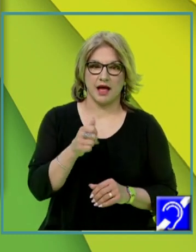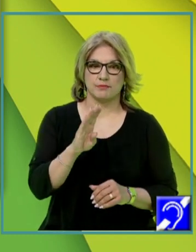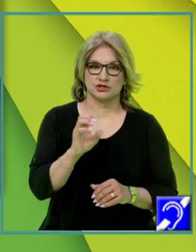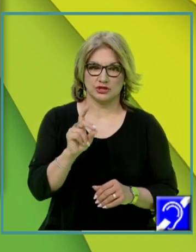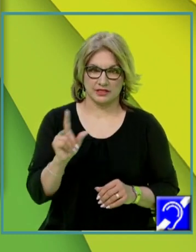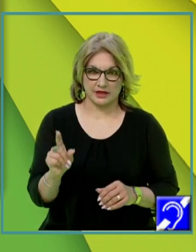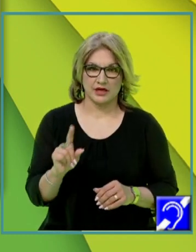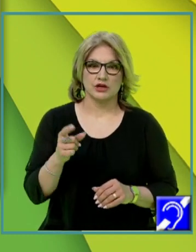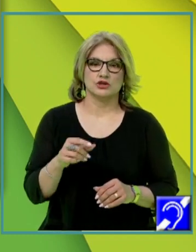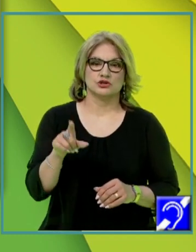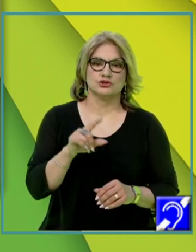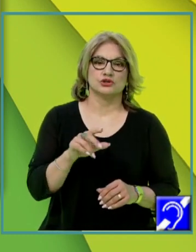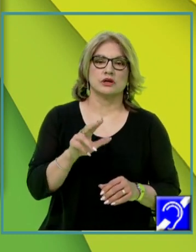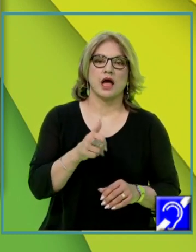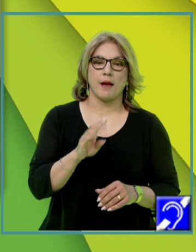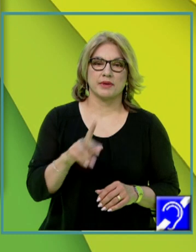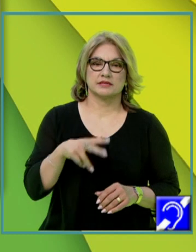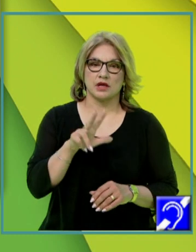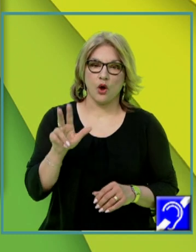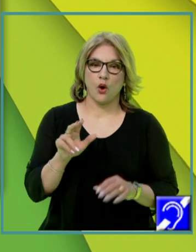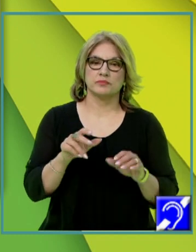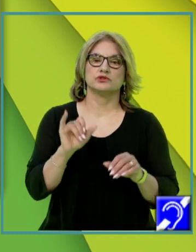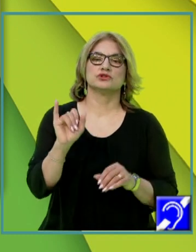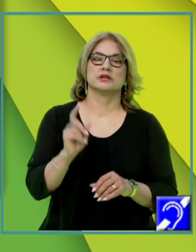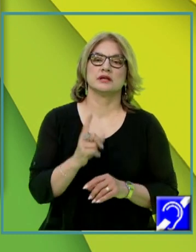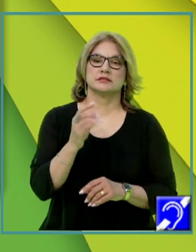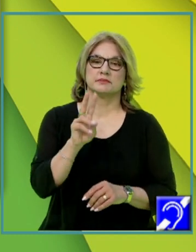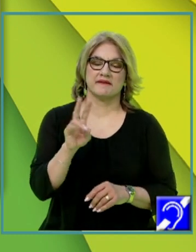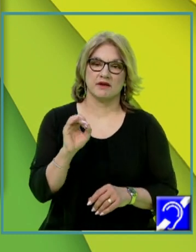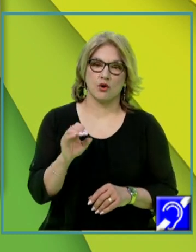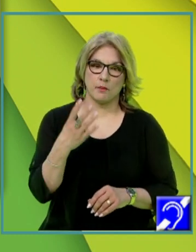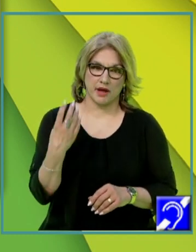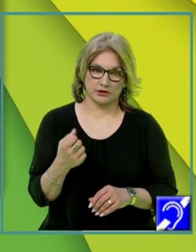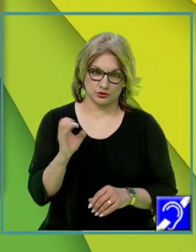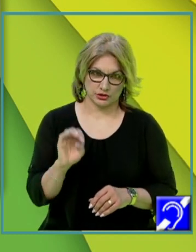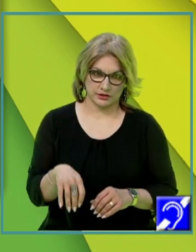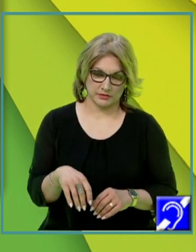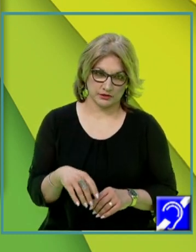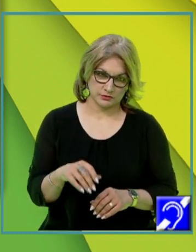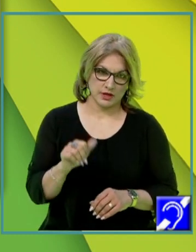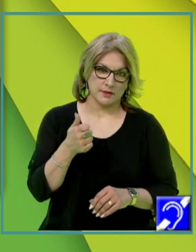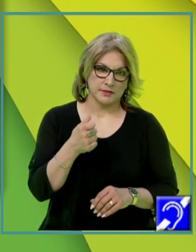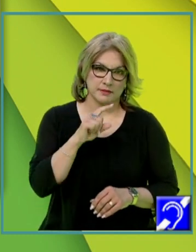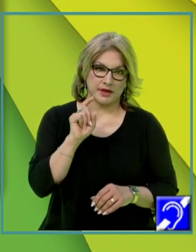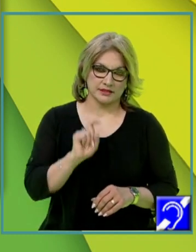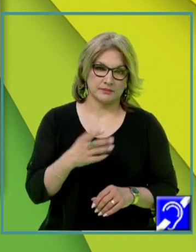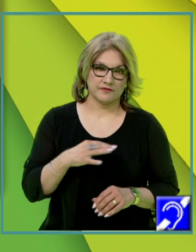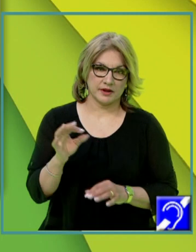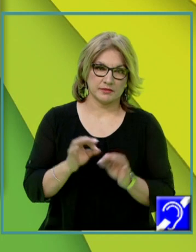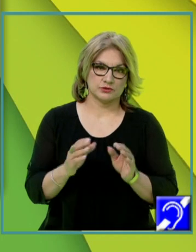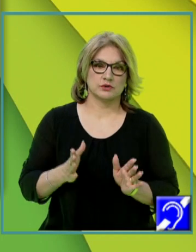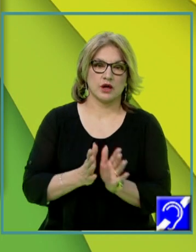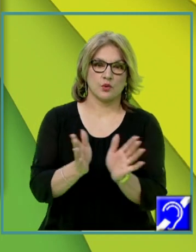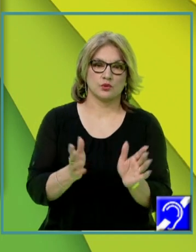de 8 cm și înălțimea este de 4 cm. Și avem trei întrebări. La prima întrebare, ni se cere măsura unghiului plan corespunzător unghiului diedru